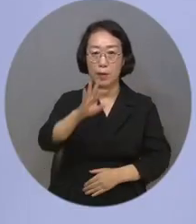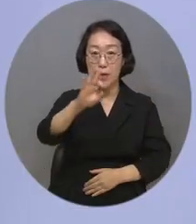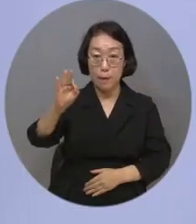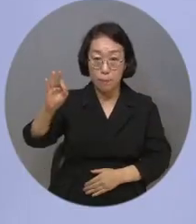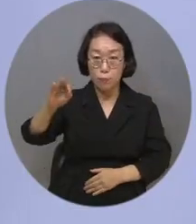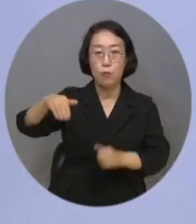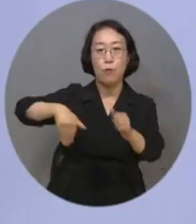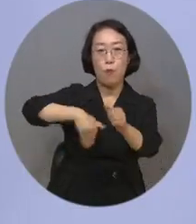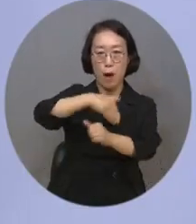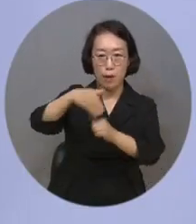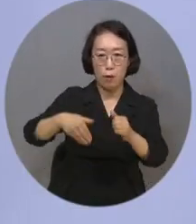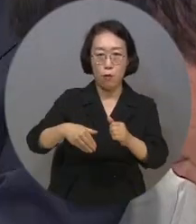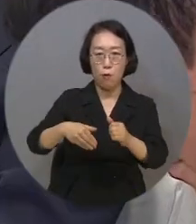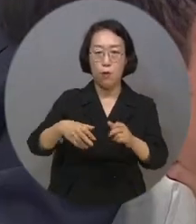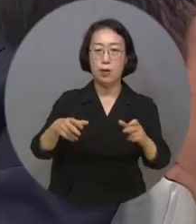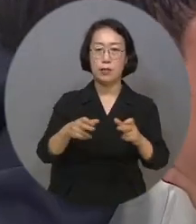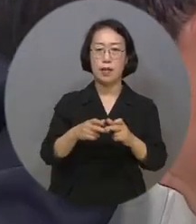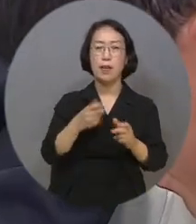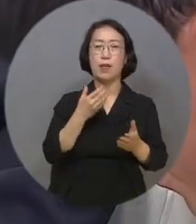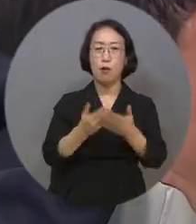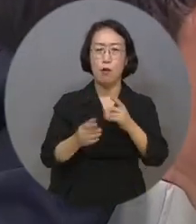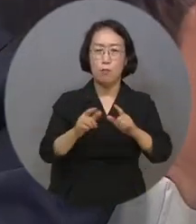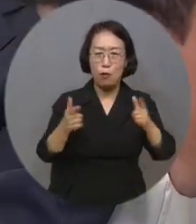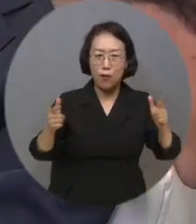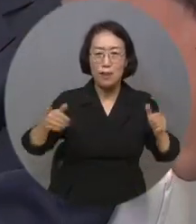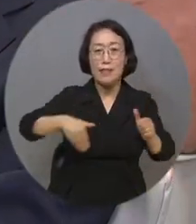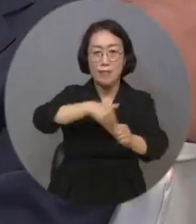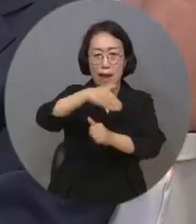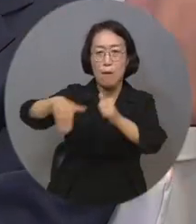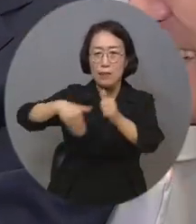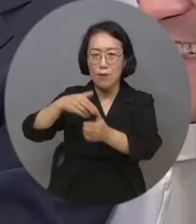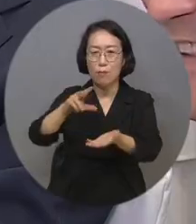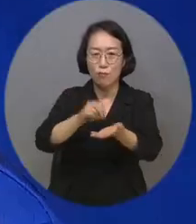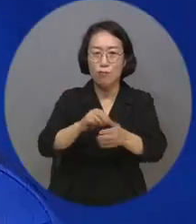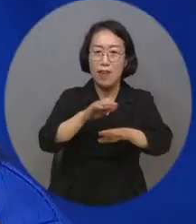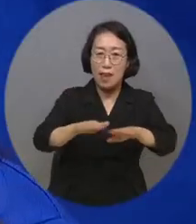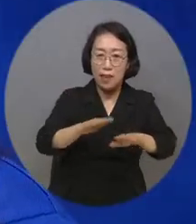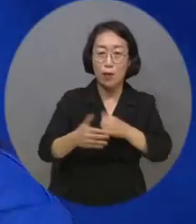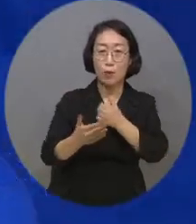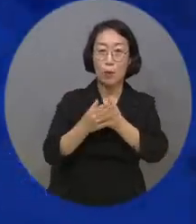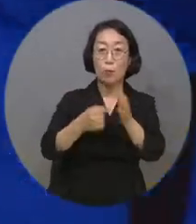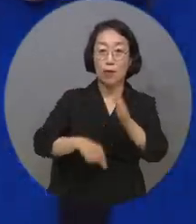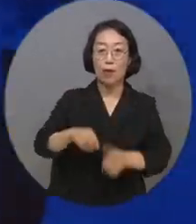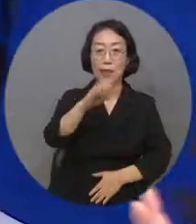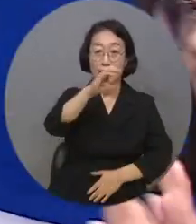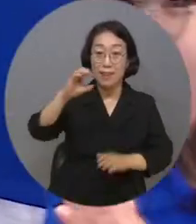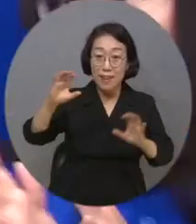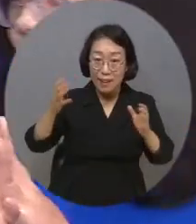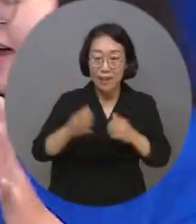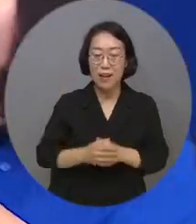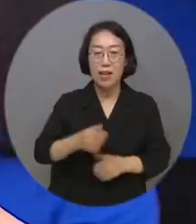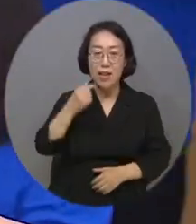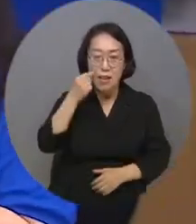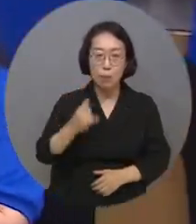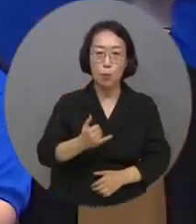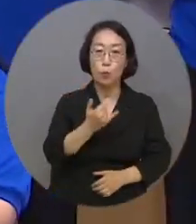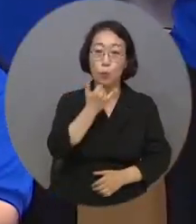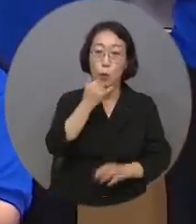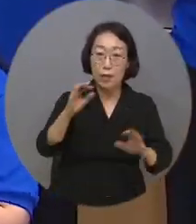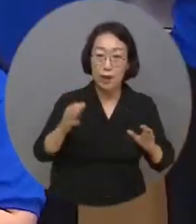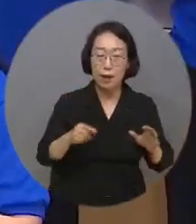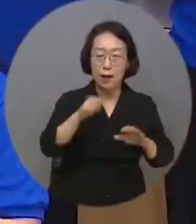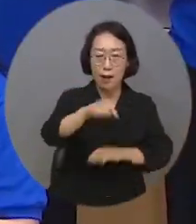장애 청년들이 직접 겪은 국내의 장애 현안에 대한 해답을 찾기 위해 캐나다, 독일, 일본 등도 둘러볼